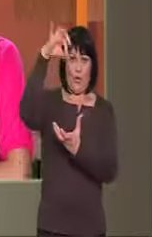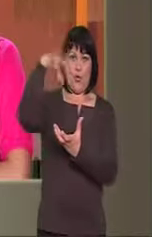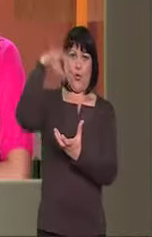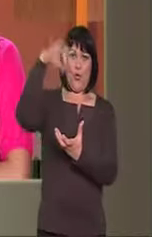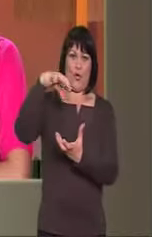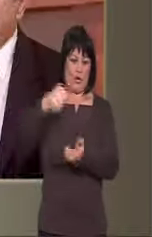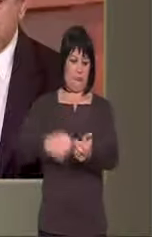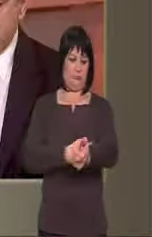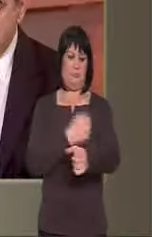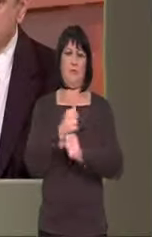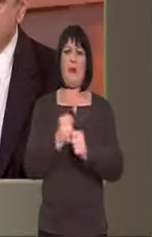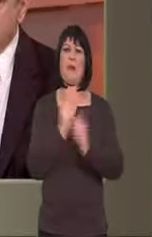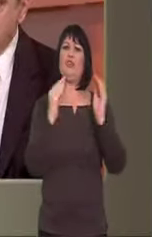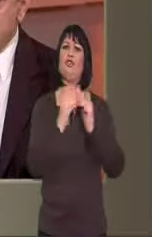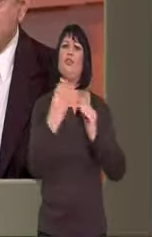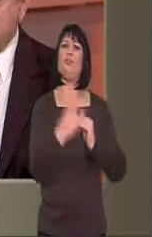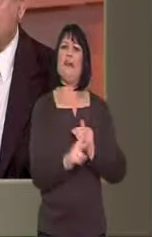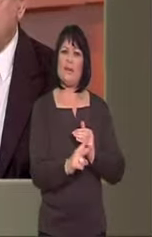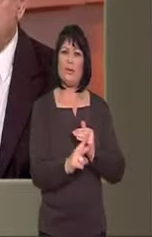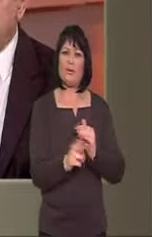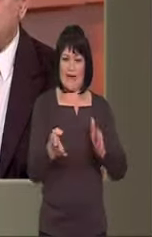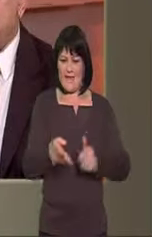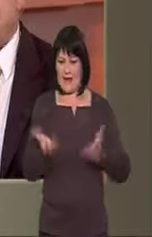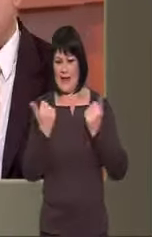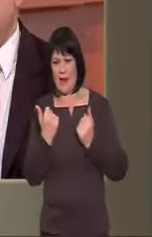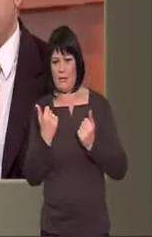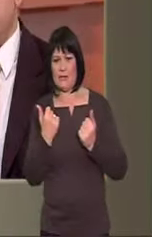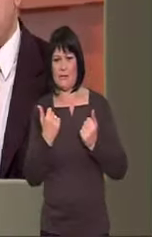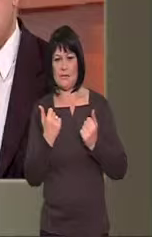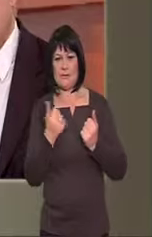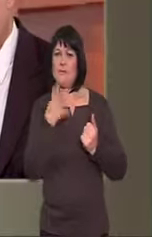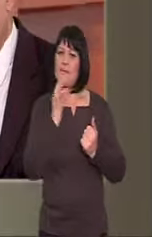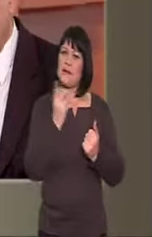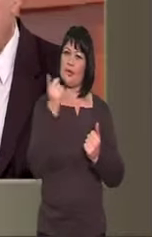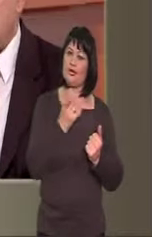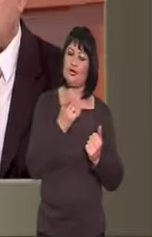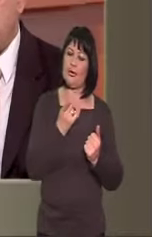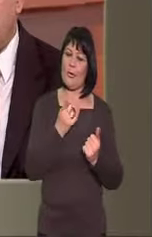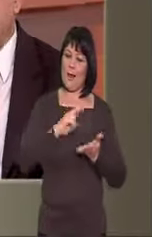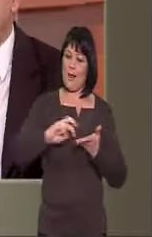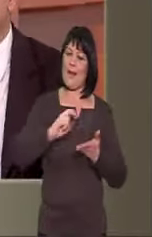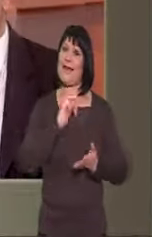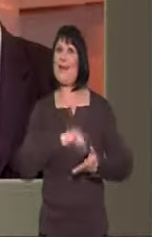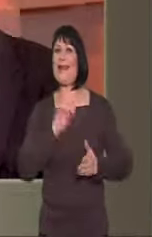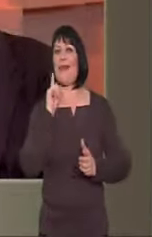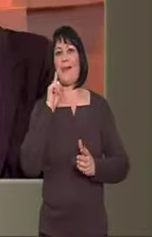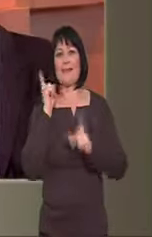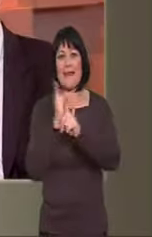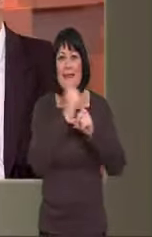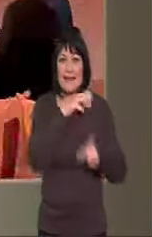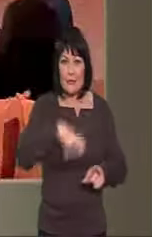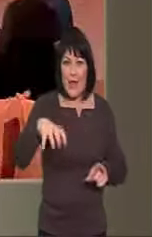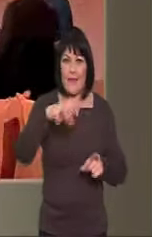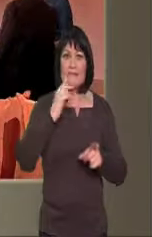του ανδοφλεβίως, μέσα στο κόστος του κρεβατιού επιμερίζεται ένα μέρος του κόστος όλων αυτών των εξειδικευμένων μονάδων.